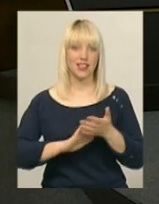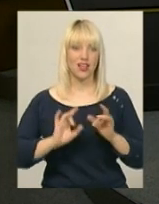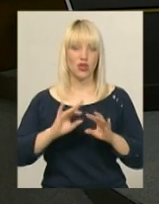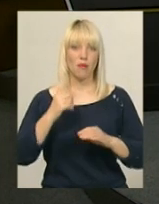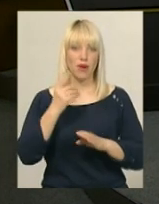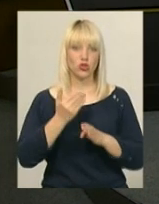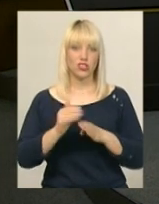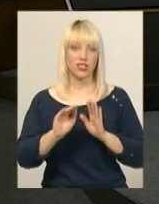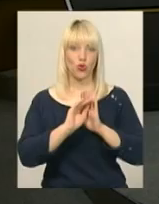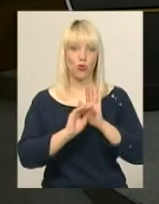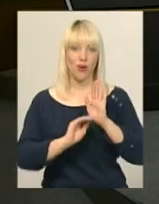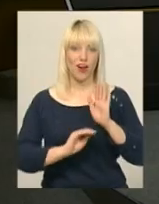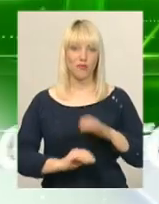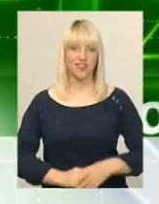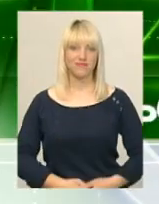першої частини програми.